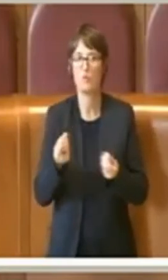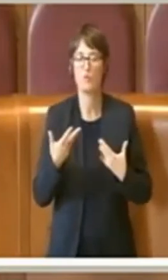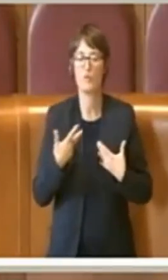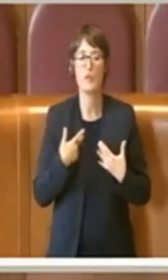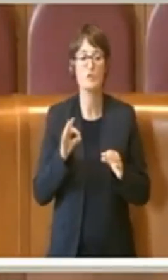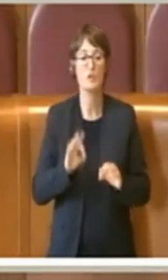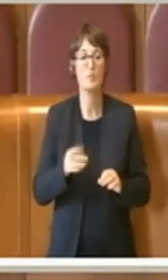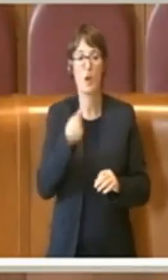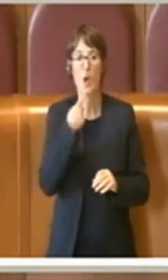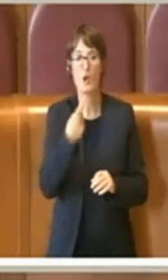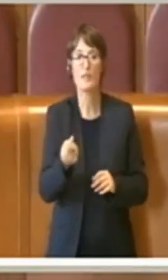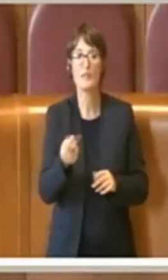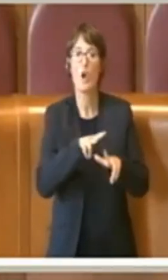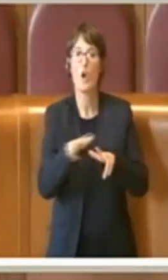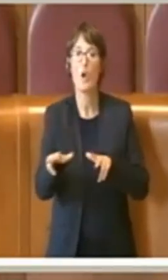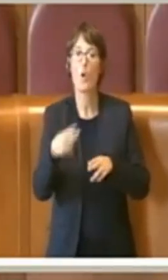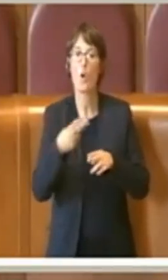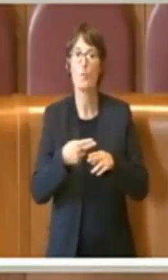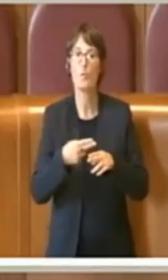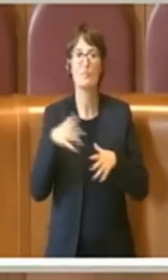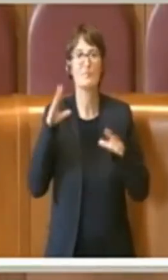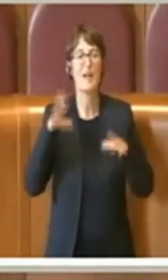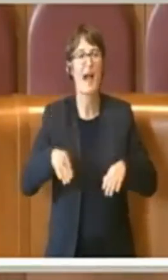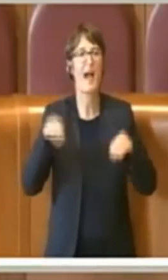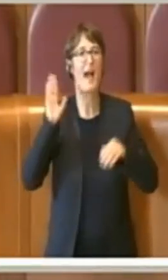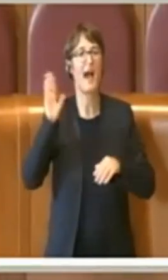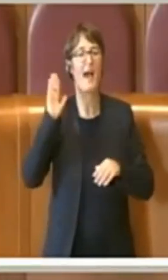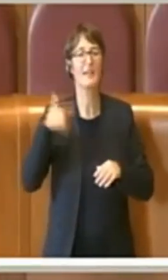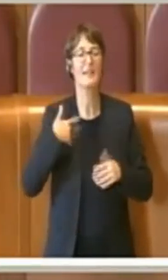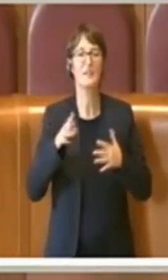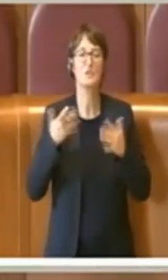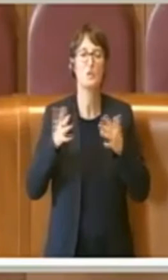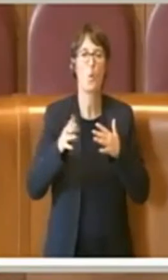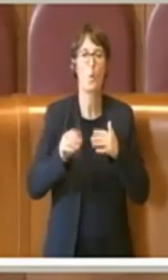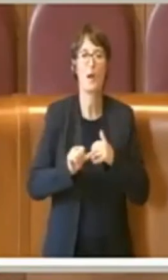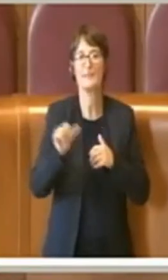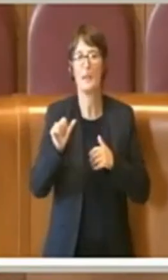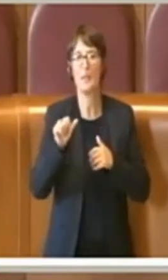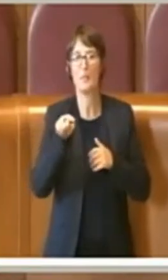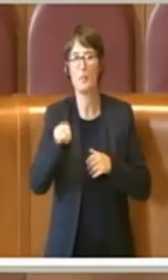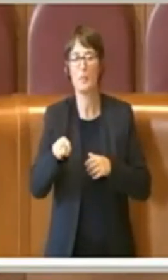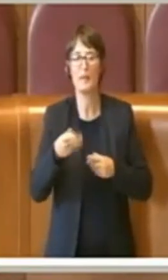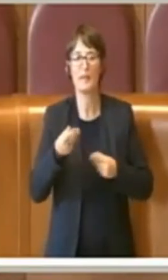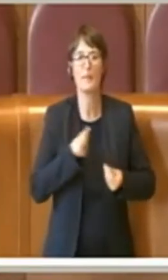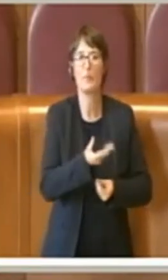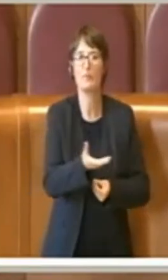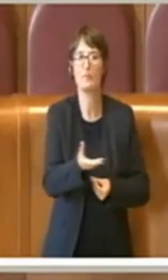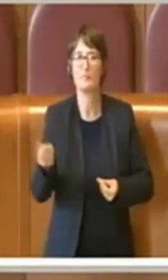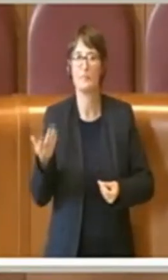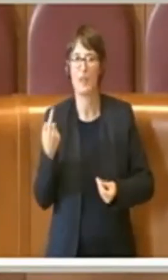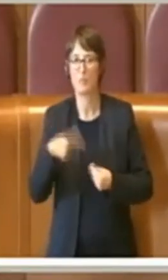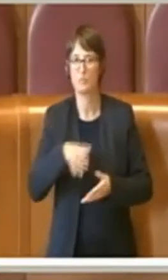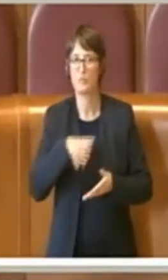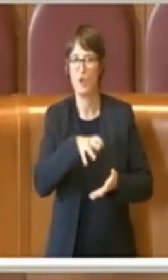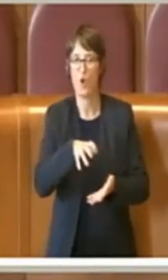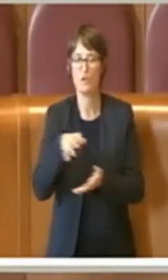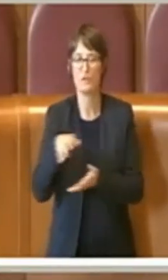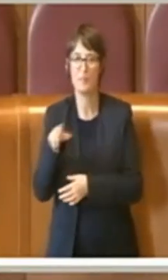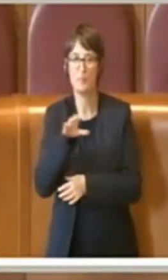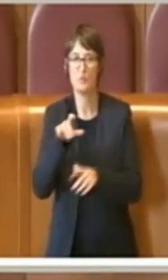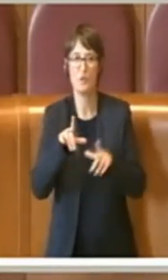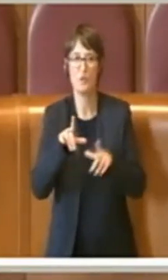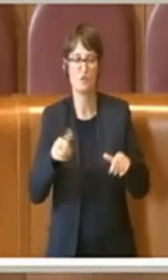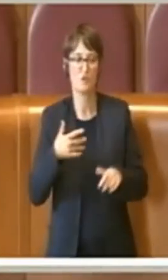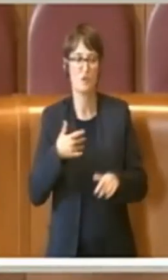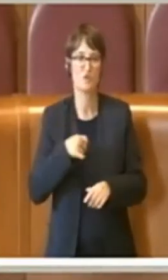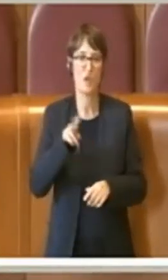è uno tra primi ad aver erogato nel Lazio questo contributo. Ci sono comuni di duemila, tremila abitanti che ancora o non sono stati ammessi